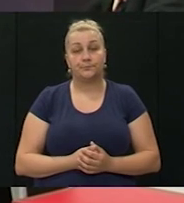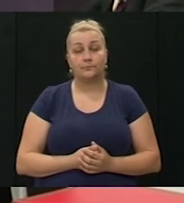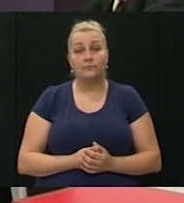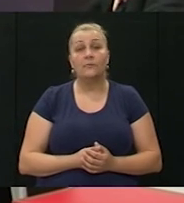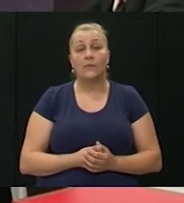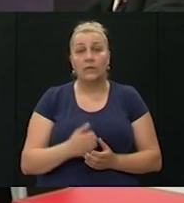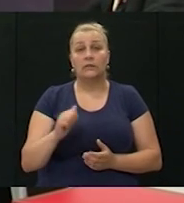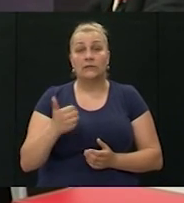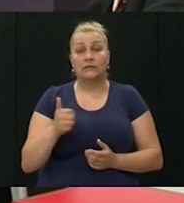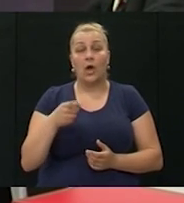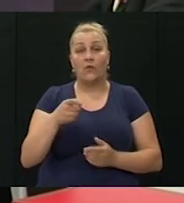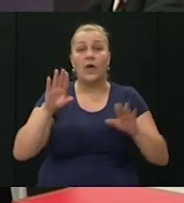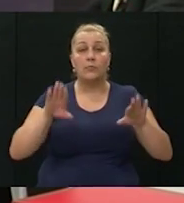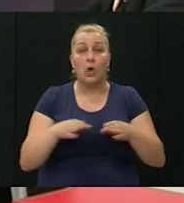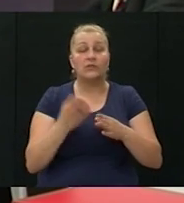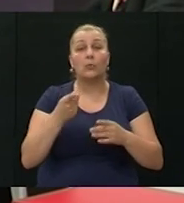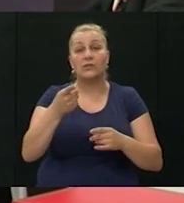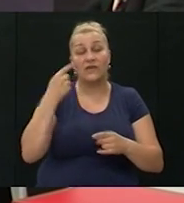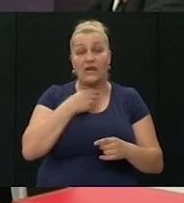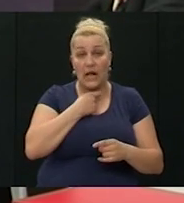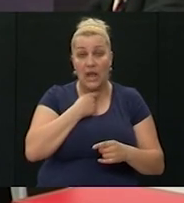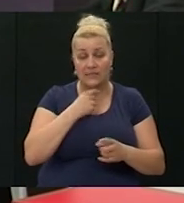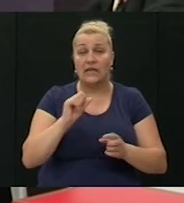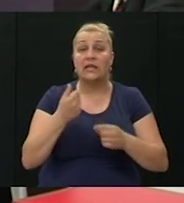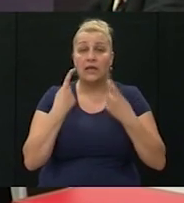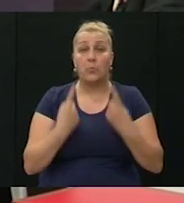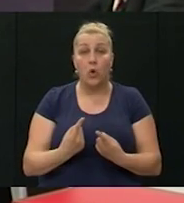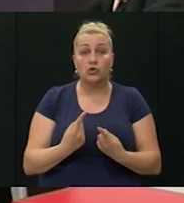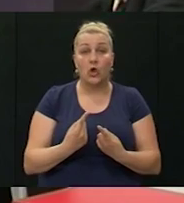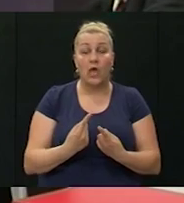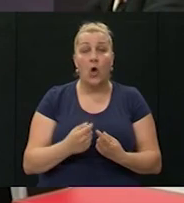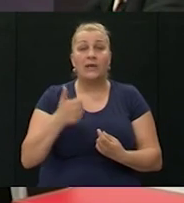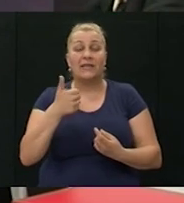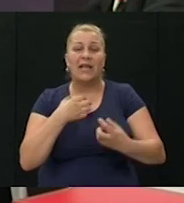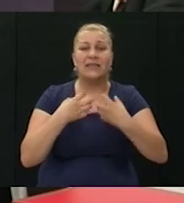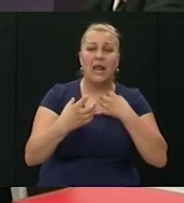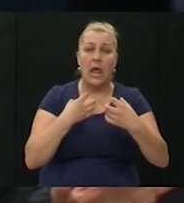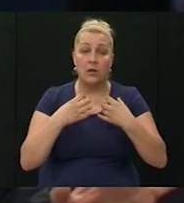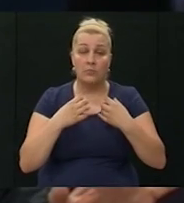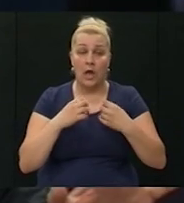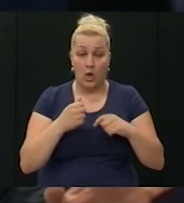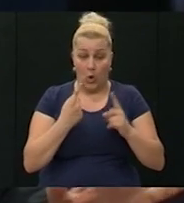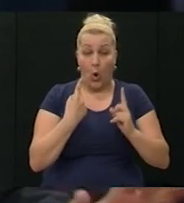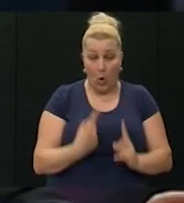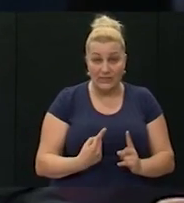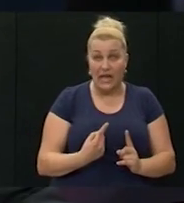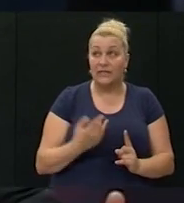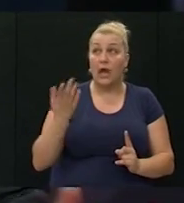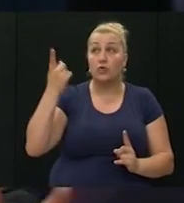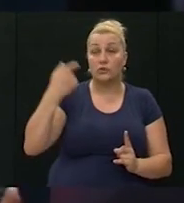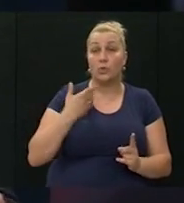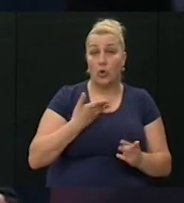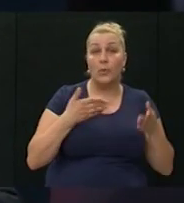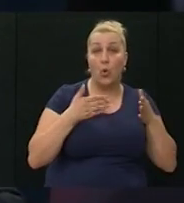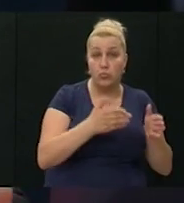Da, taj procijep koji ste vi naglasili je zaista postojao, jedna dilema, da li ostati sukladno s mjednicama